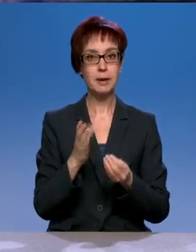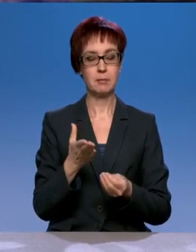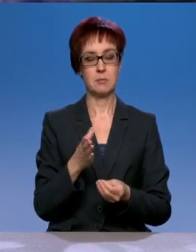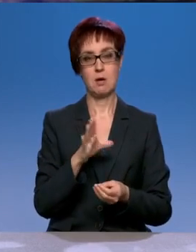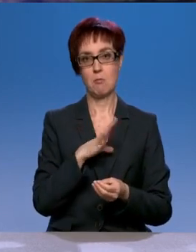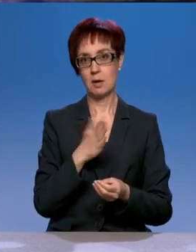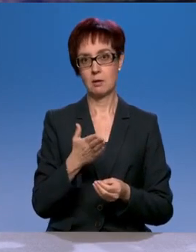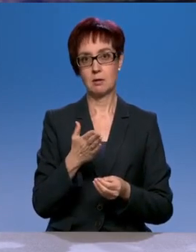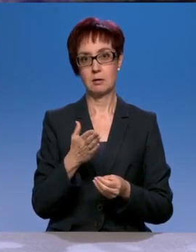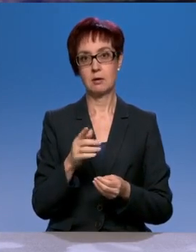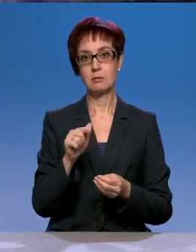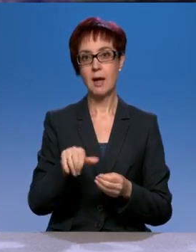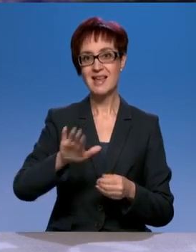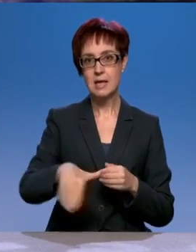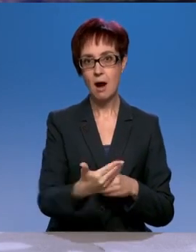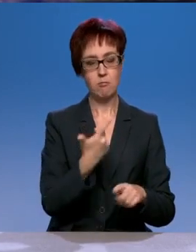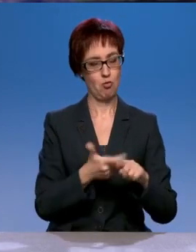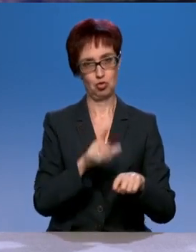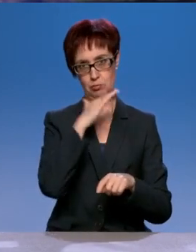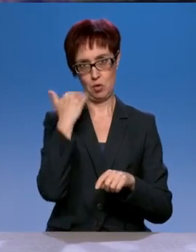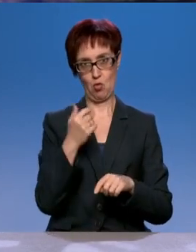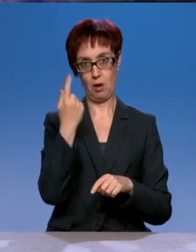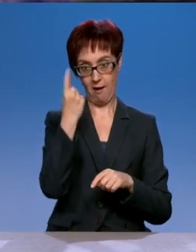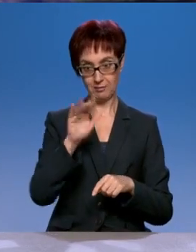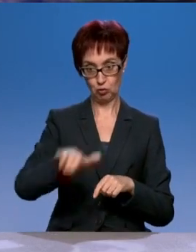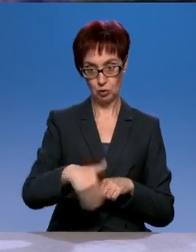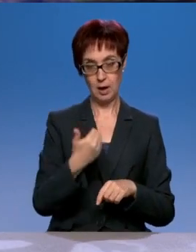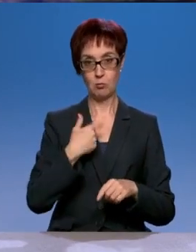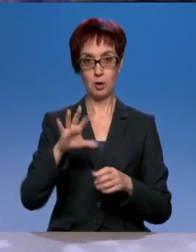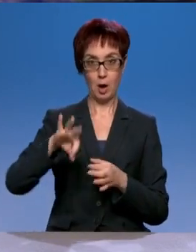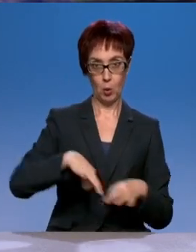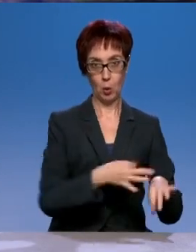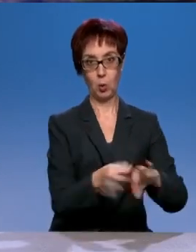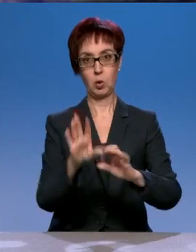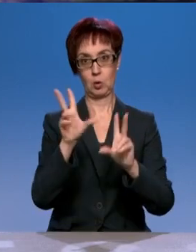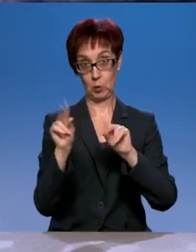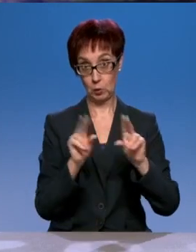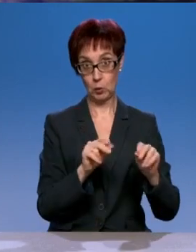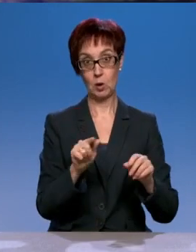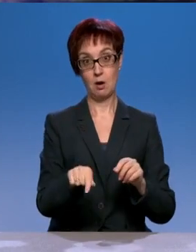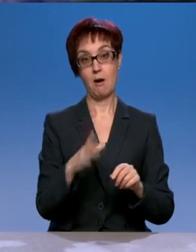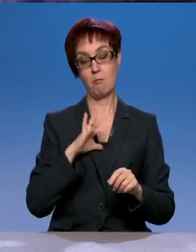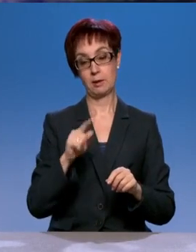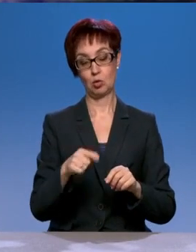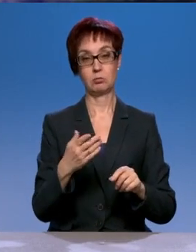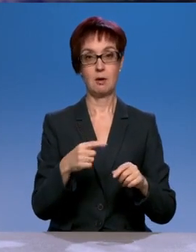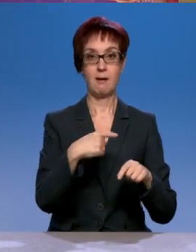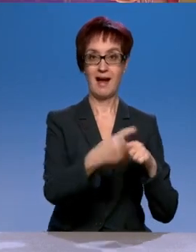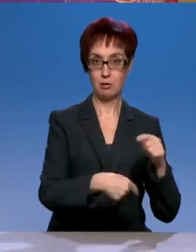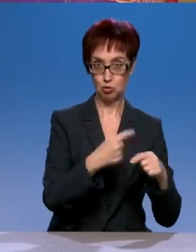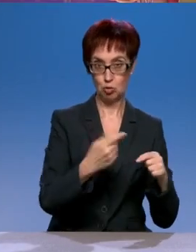объехал, а во вторую я все равно влетел правым боком. И, естественно, у меня, ну, как бы неестественно, так получилось. Разбитый диск